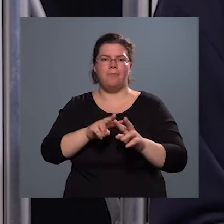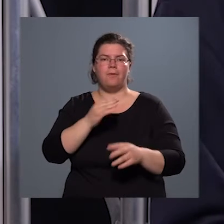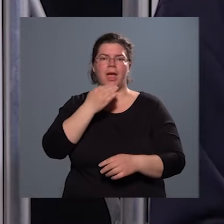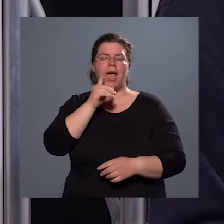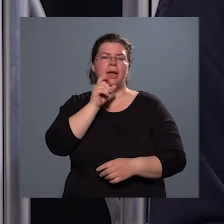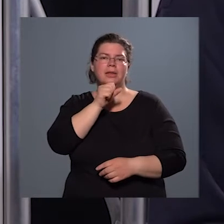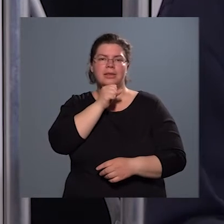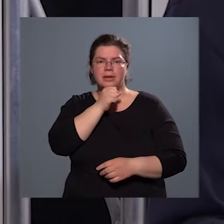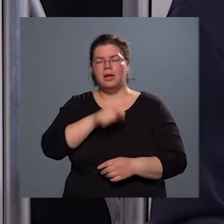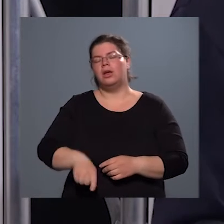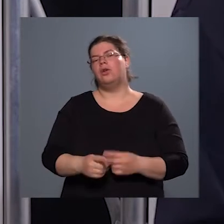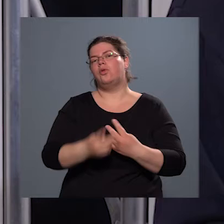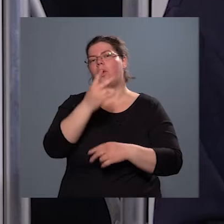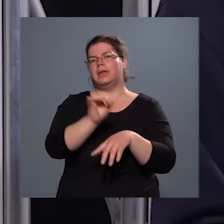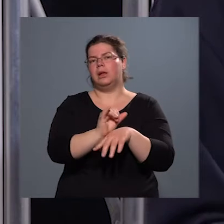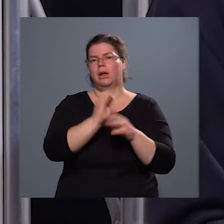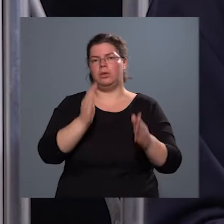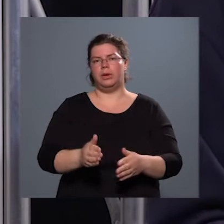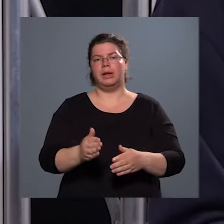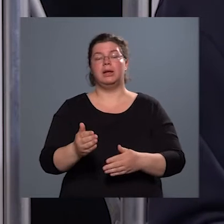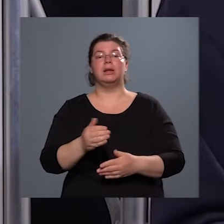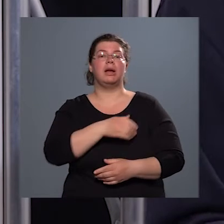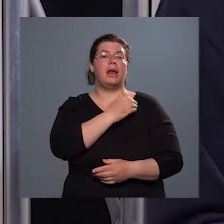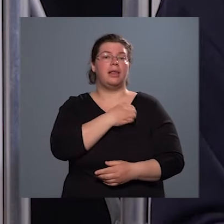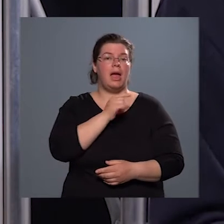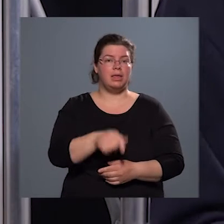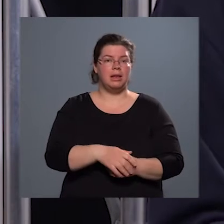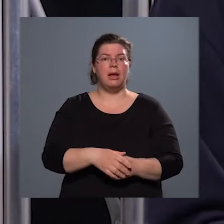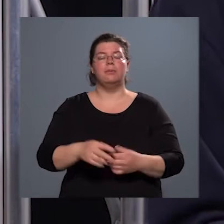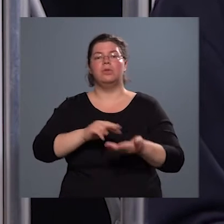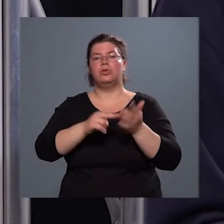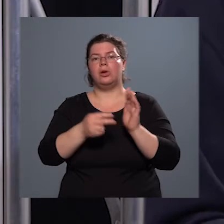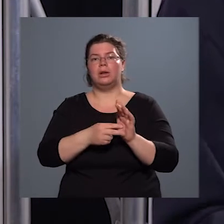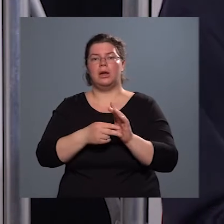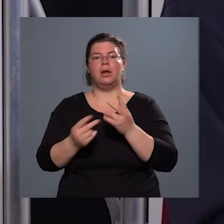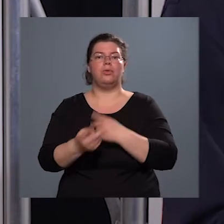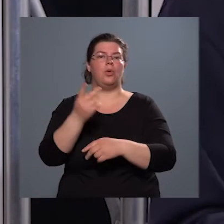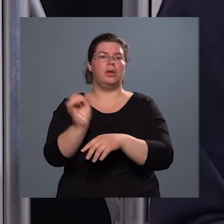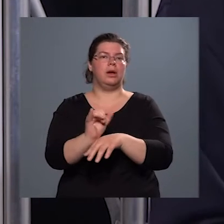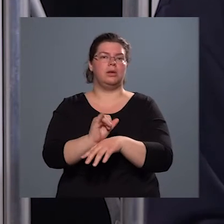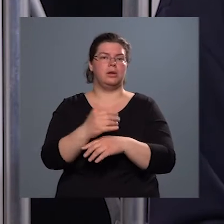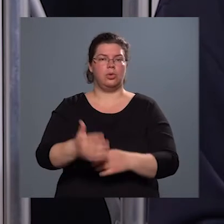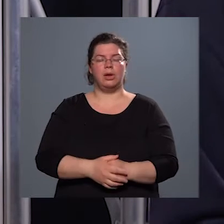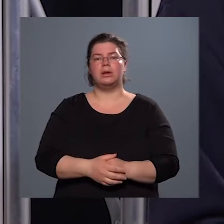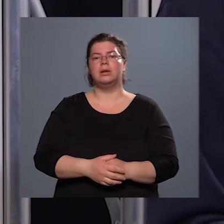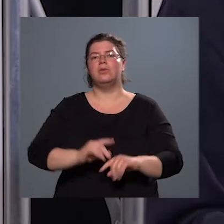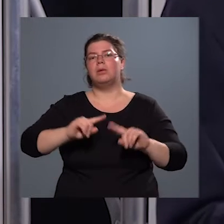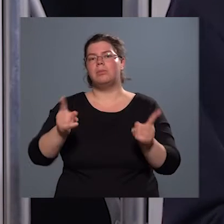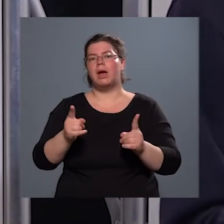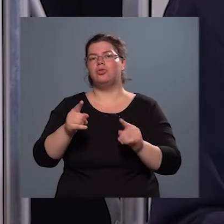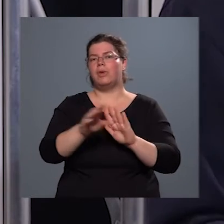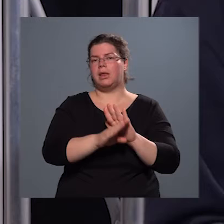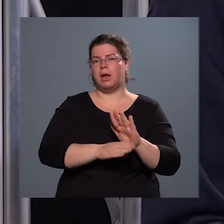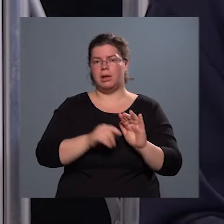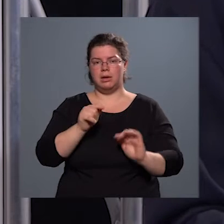főigazgatójaként, már az egyetem Semmelweis stratégiai főigazgatójaként, akár más feladatai között az